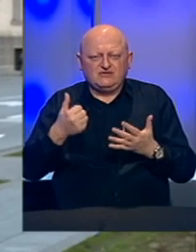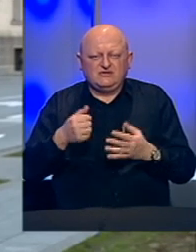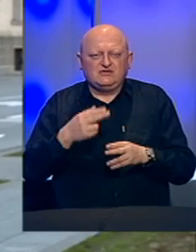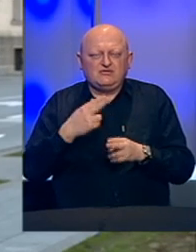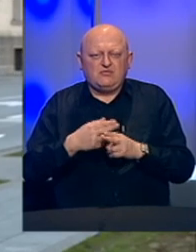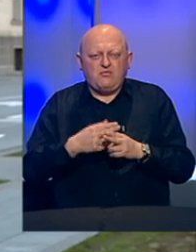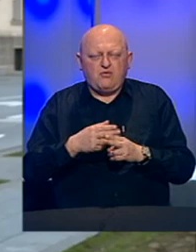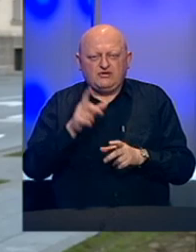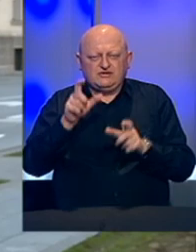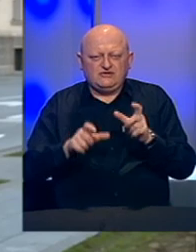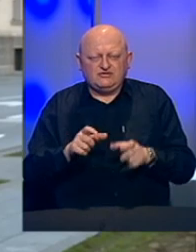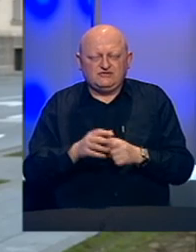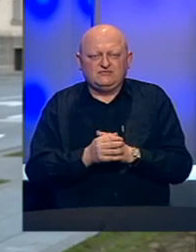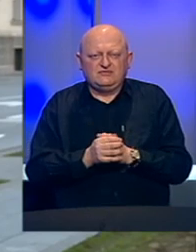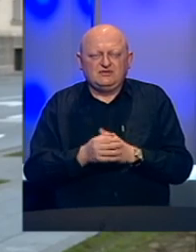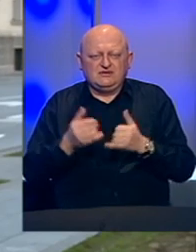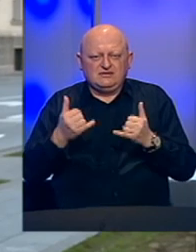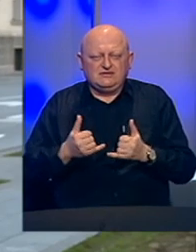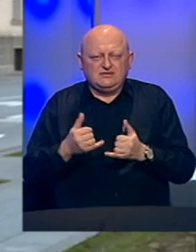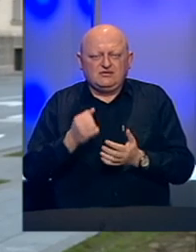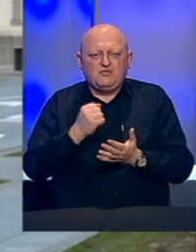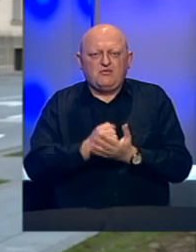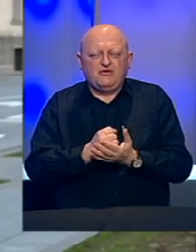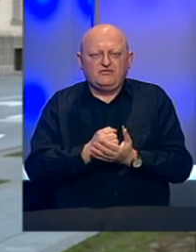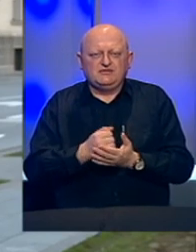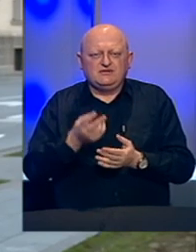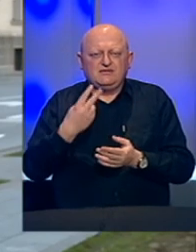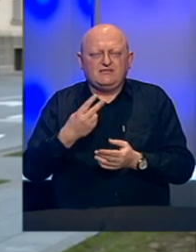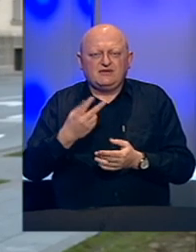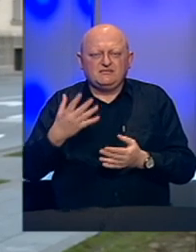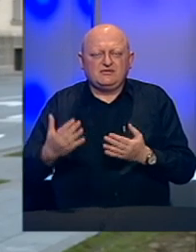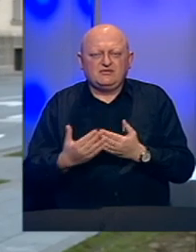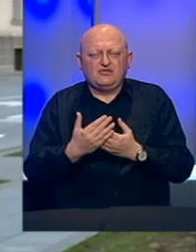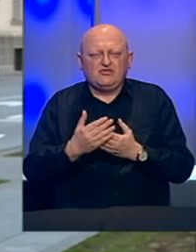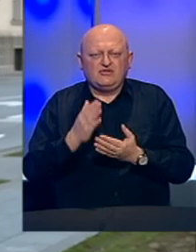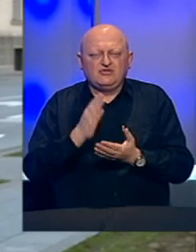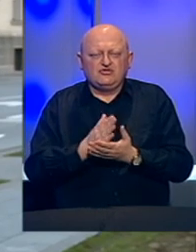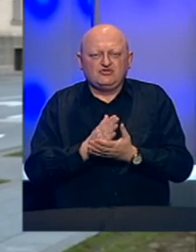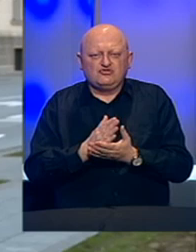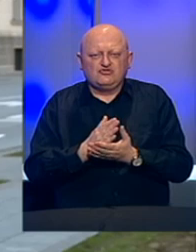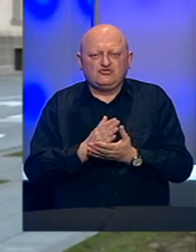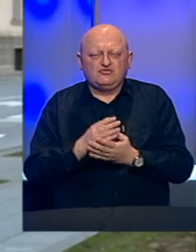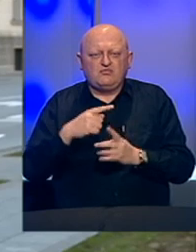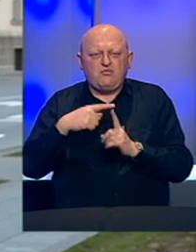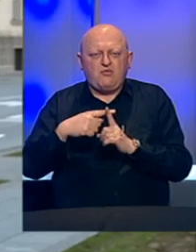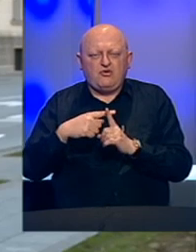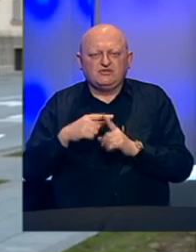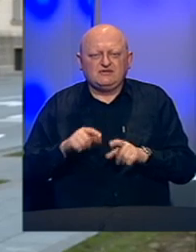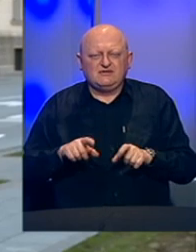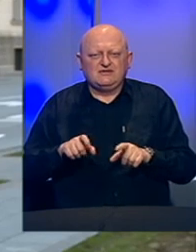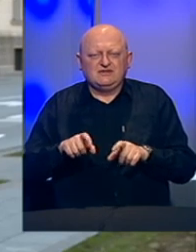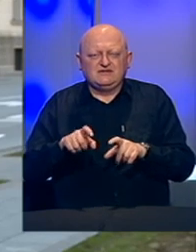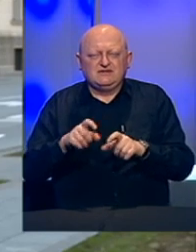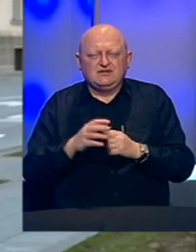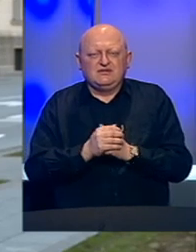zaraženih. Danas je potvrđeno i 25 novih slučajeva pozitivnih na COVID